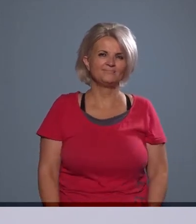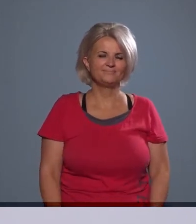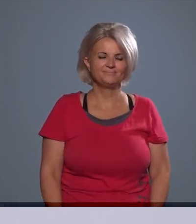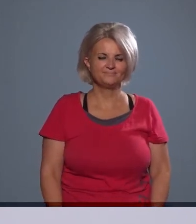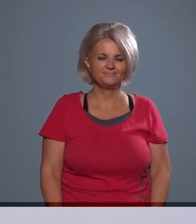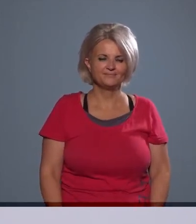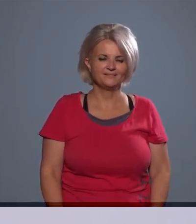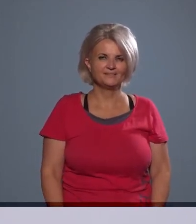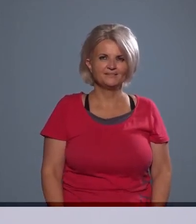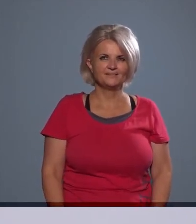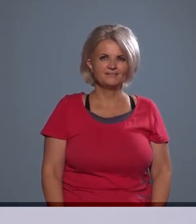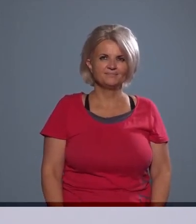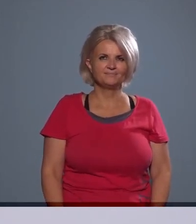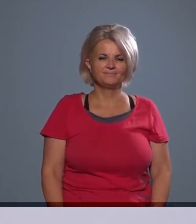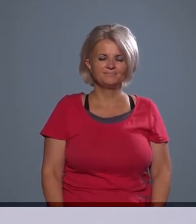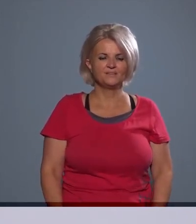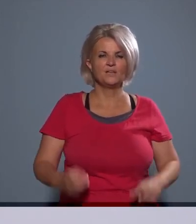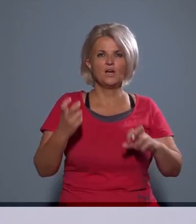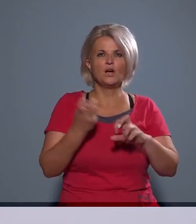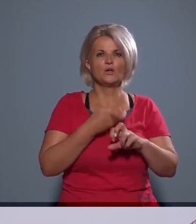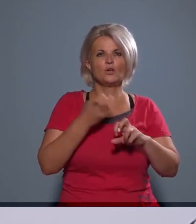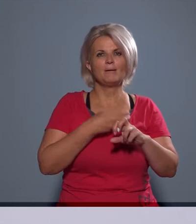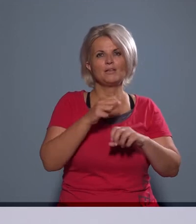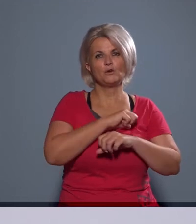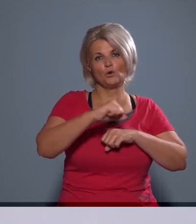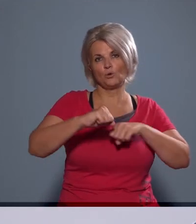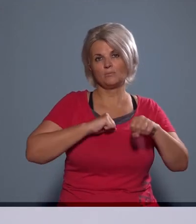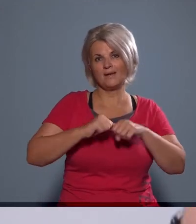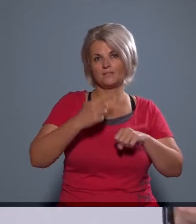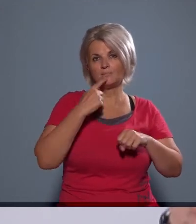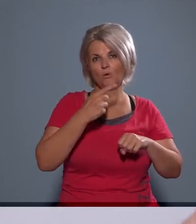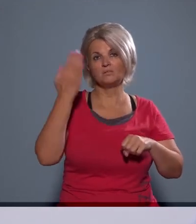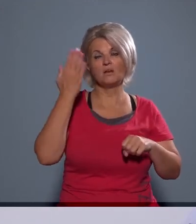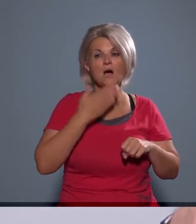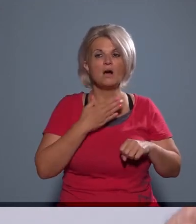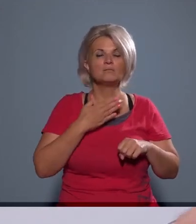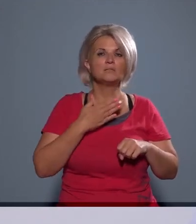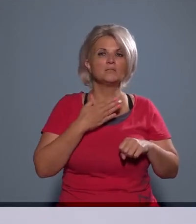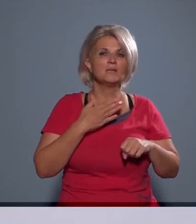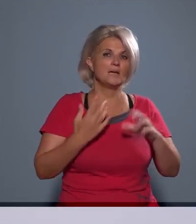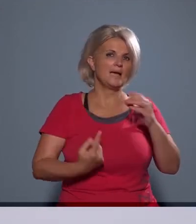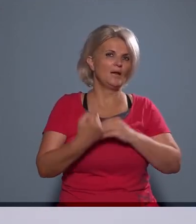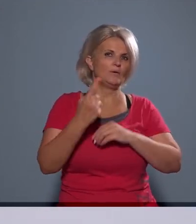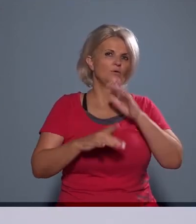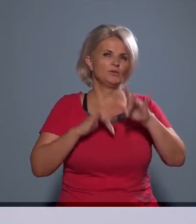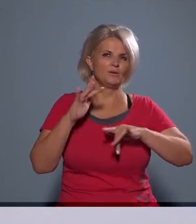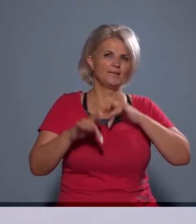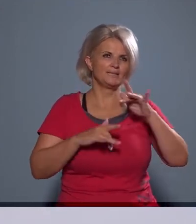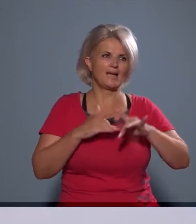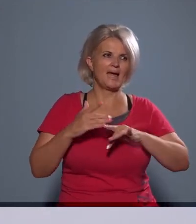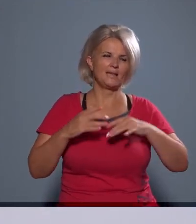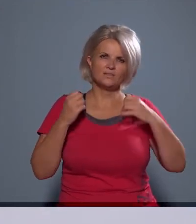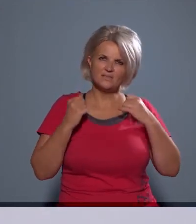a Kőbányai önkormányzat azt mondta, hogy ha még elő is fordul ritkán ez az